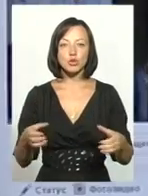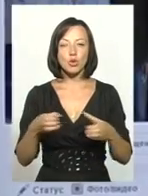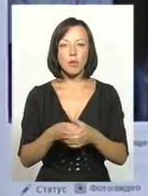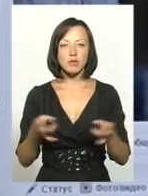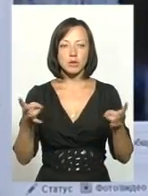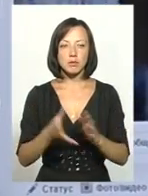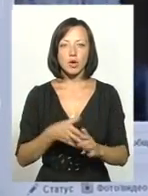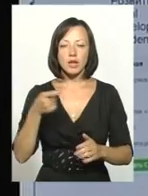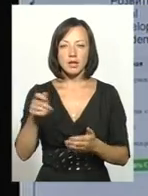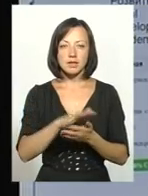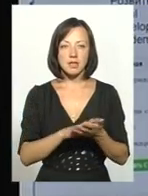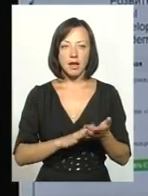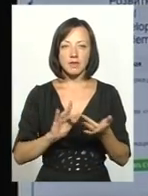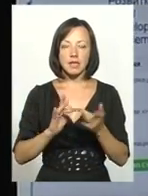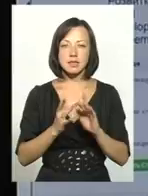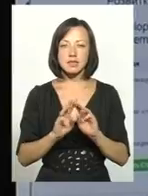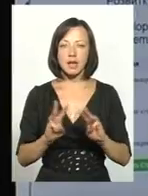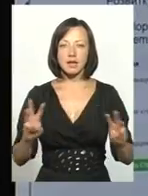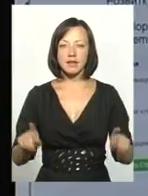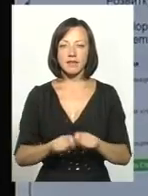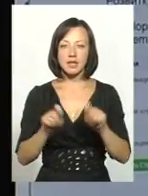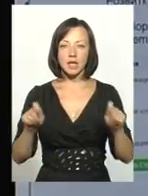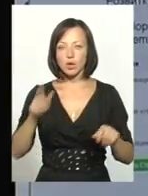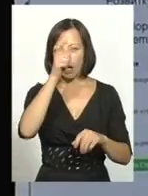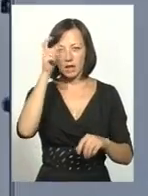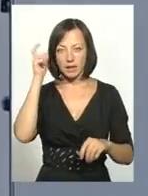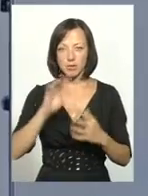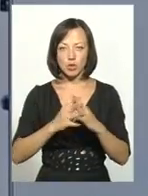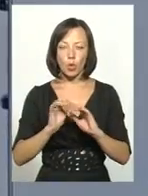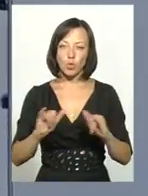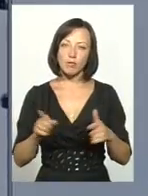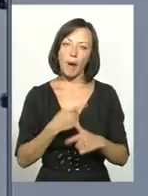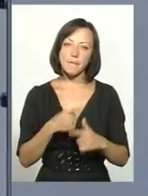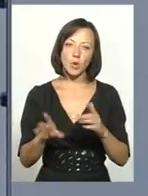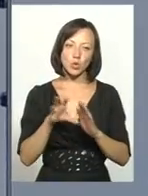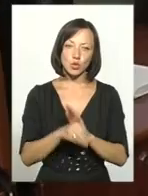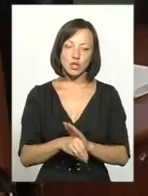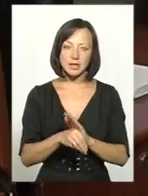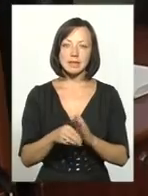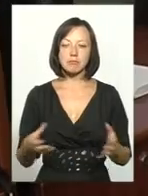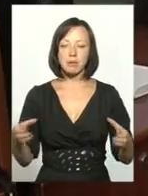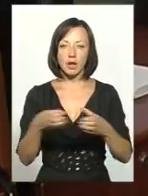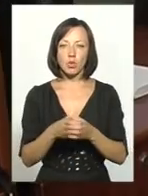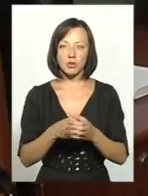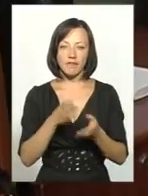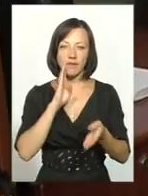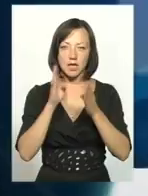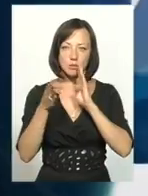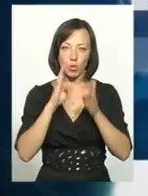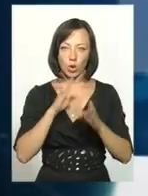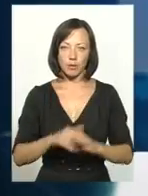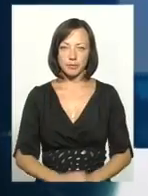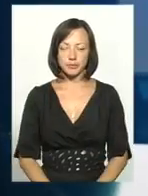потрібно подати заявку на сайті відкритої академії сільського розвитку або ж долучитись до одноіменної спільноти в мережі Фейсбук.